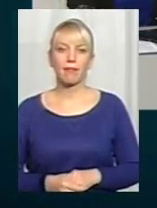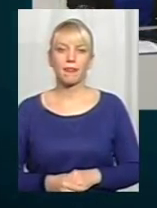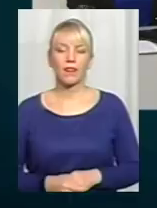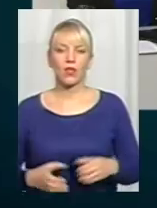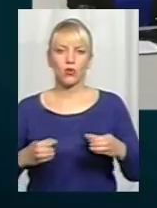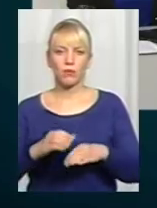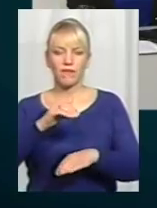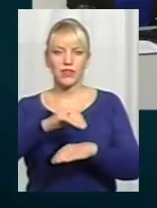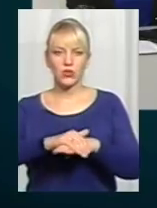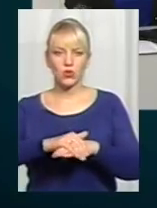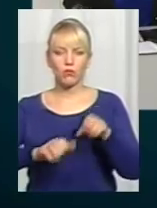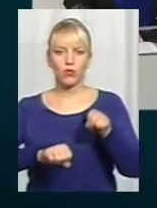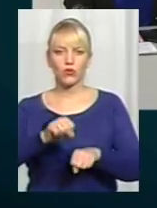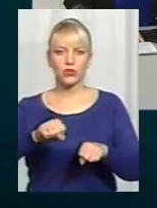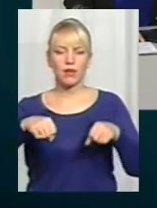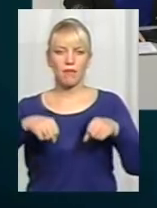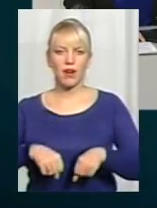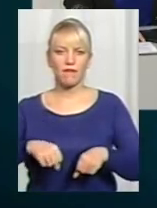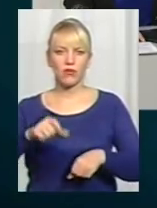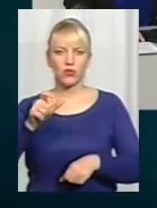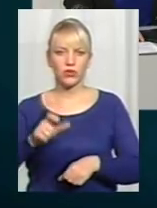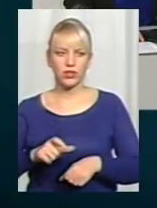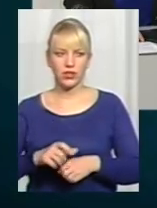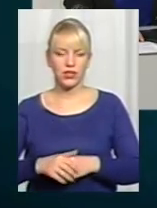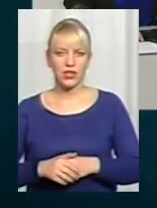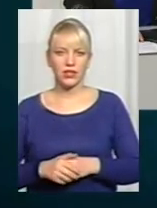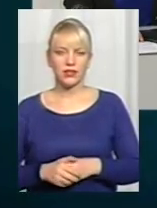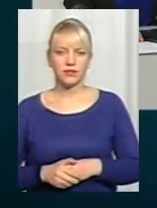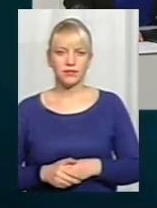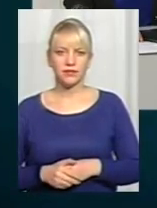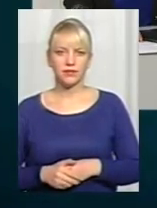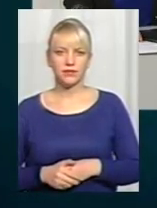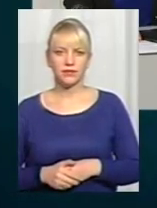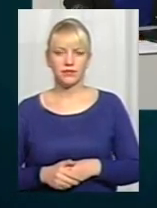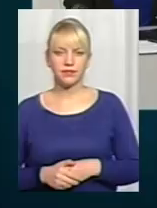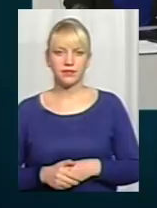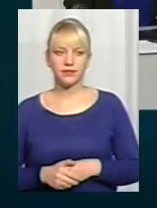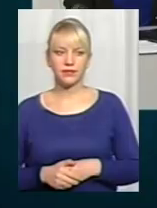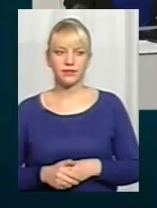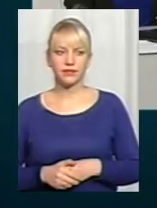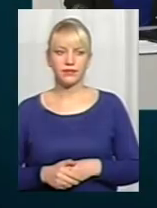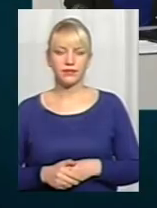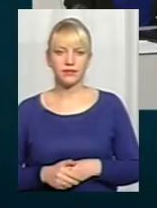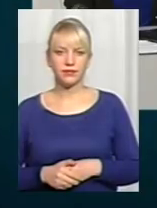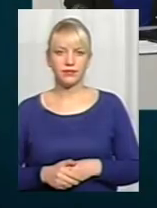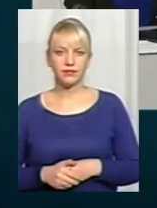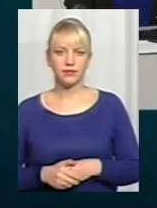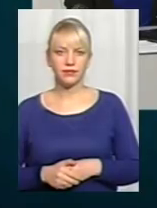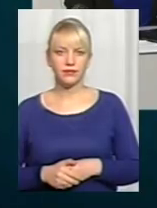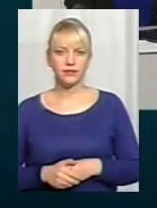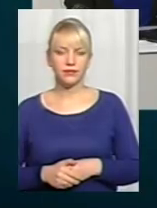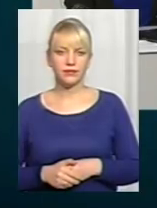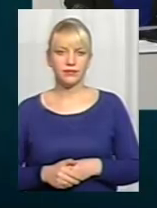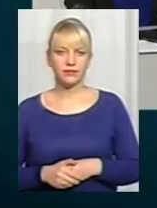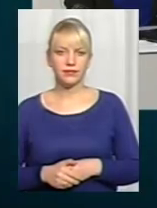порушення прав у визненні в замків і визненніх починаючи з 14-го року. Зараз